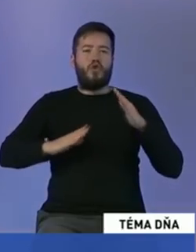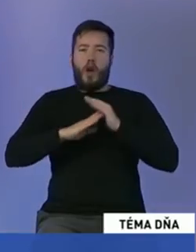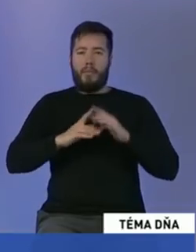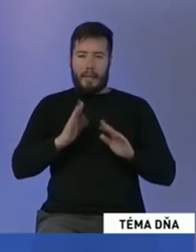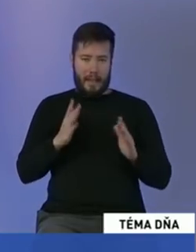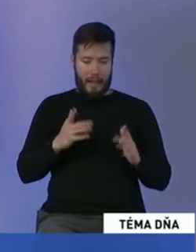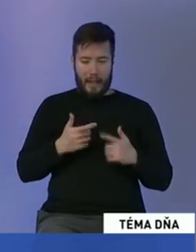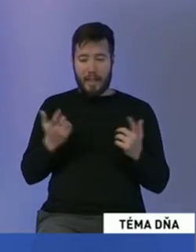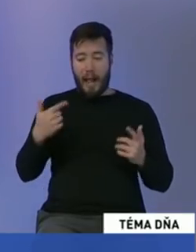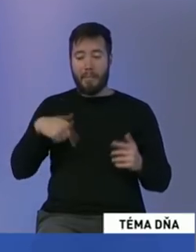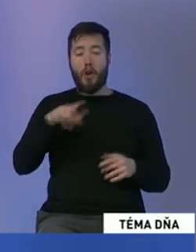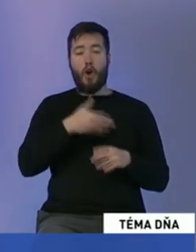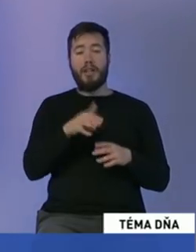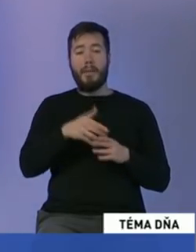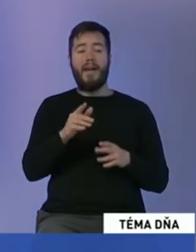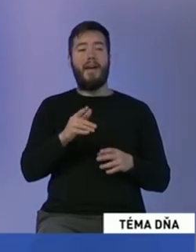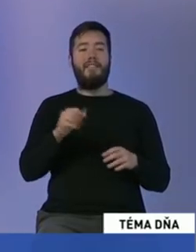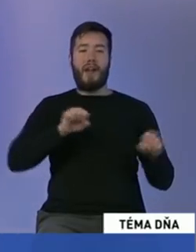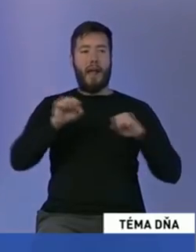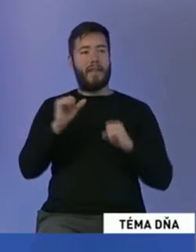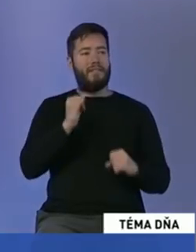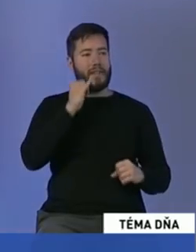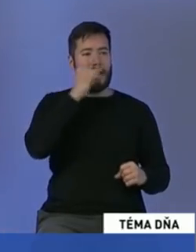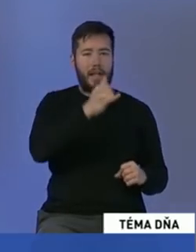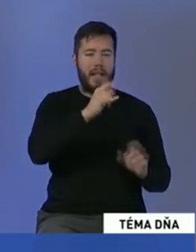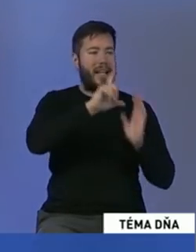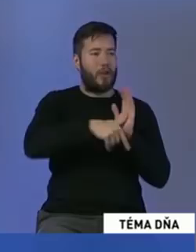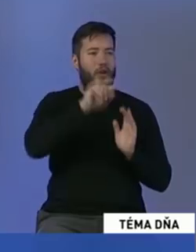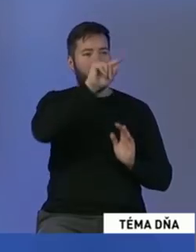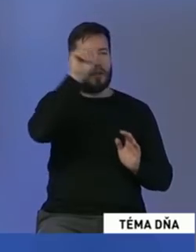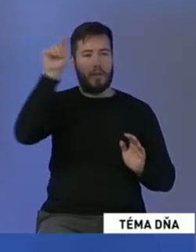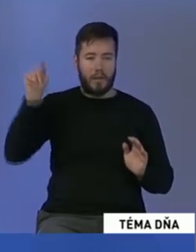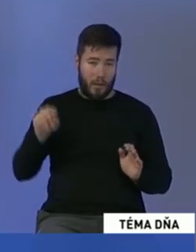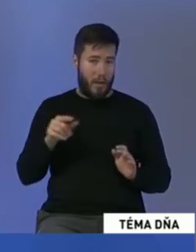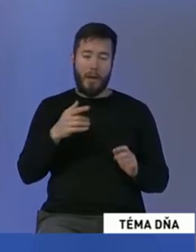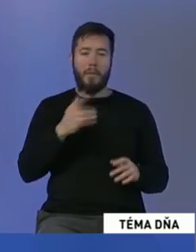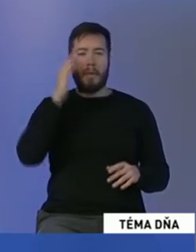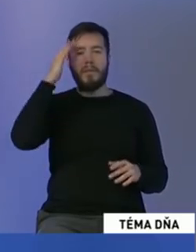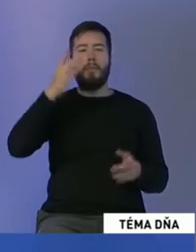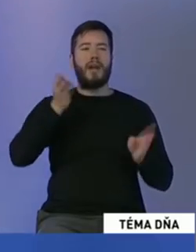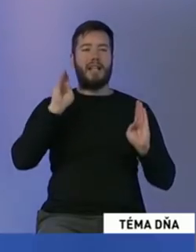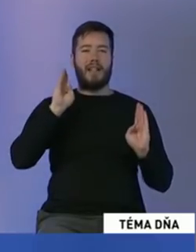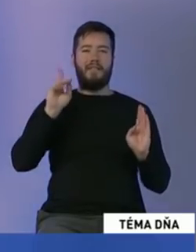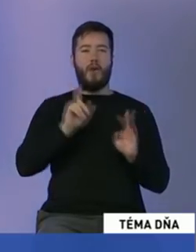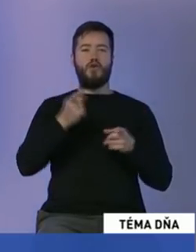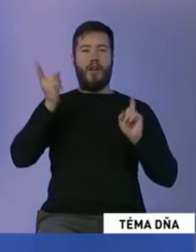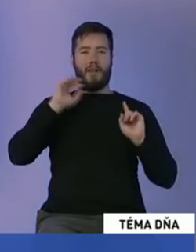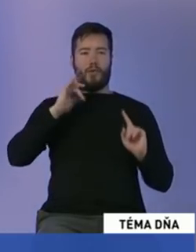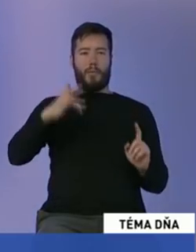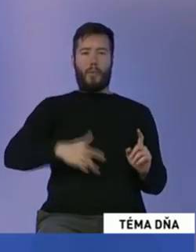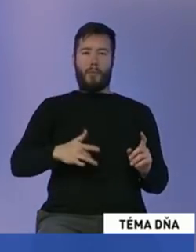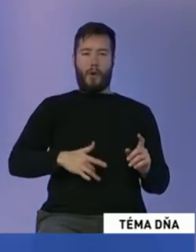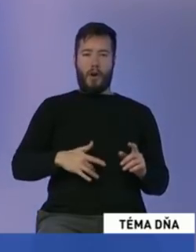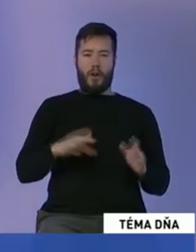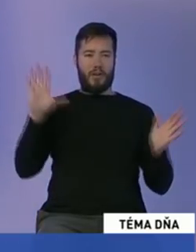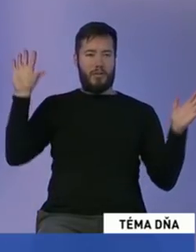rokovaniach vlády. Chodíme po najmenej rozvinutých regiónoch, pretože Bratislava nie je púpok Slovenska. My chodíme do regiónu a tam sa stretávame s ľuďmi a